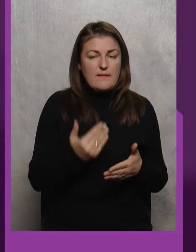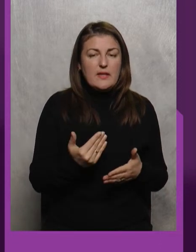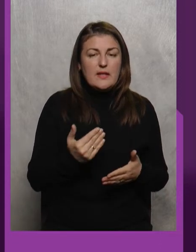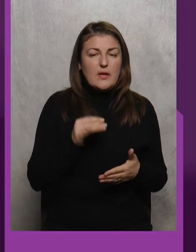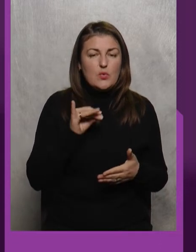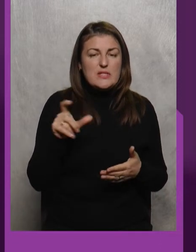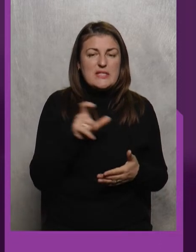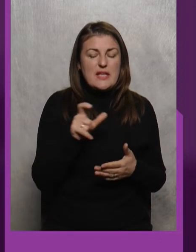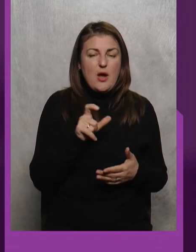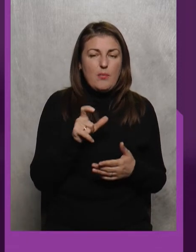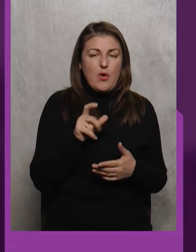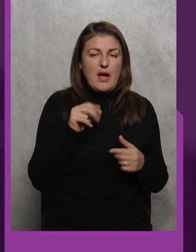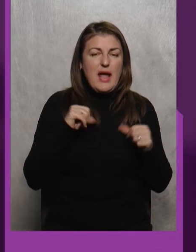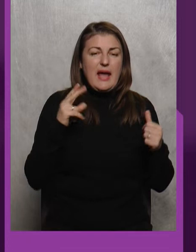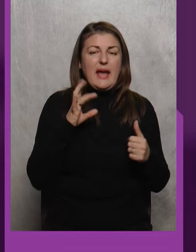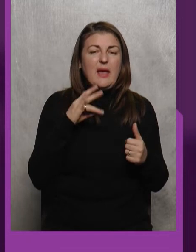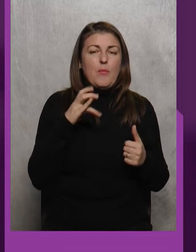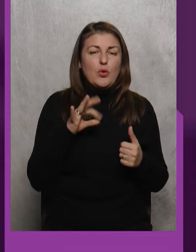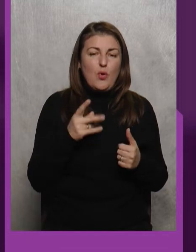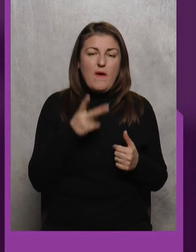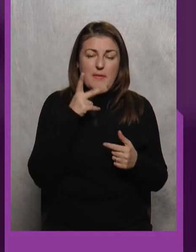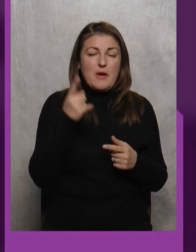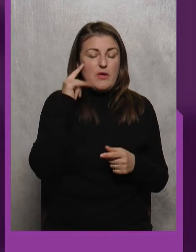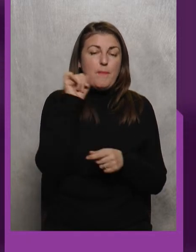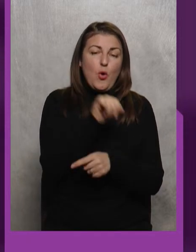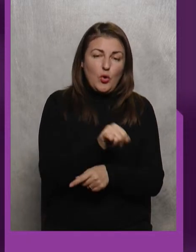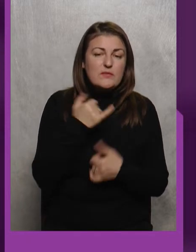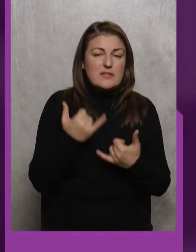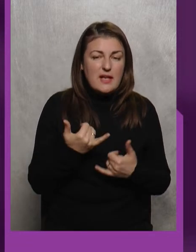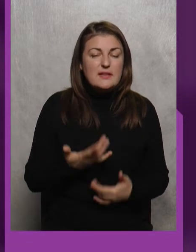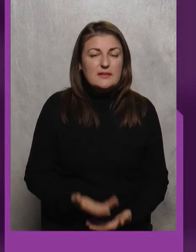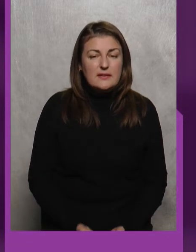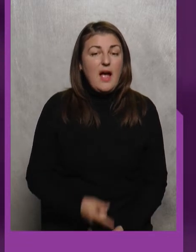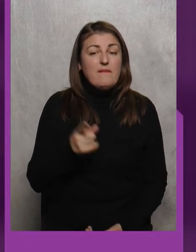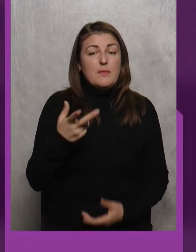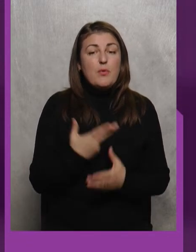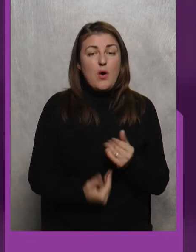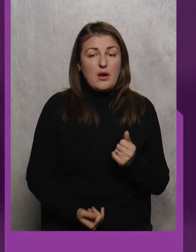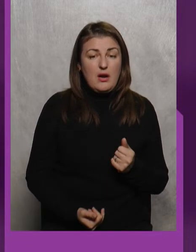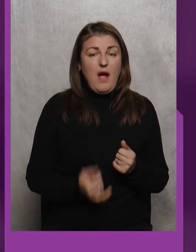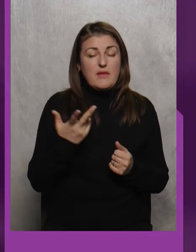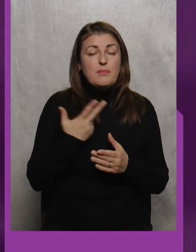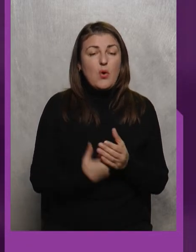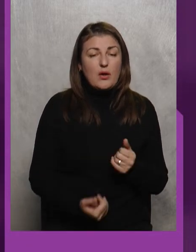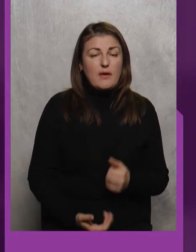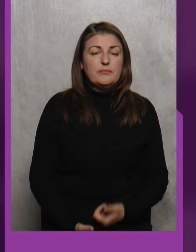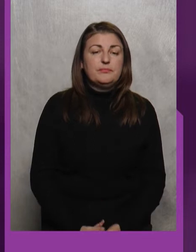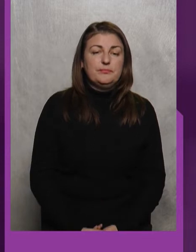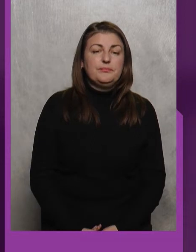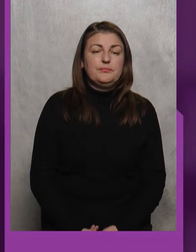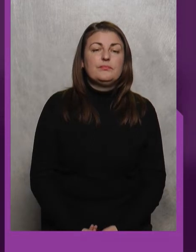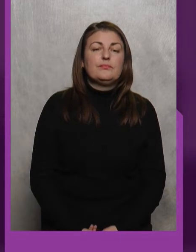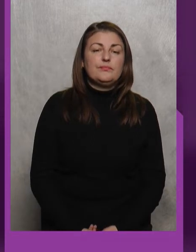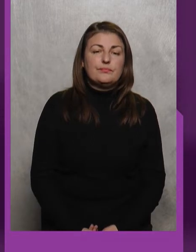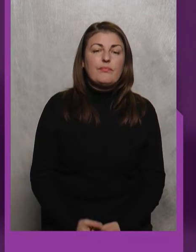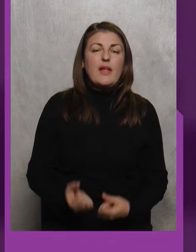синьому кімоно Бачите, він поконився зараз Він програв А, програв, да А,